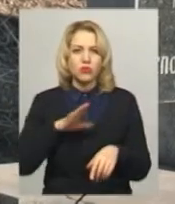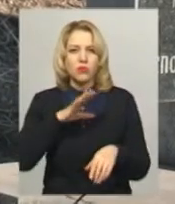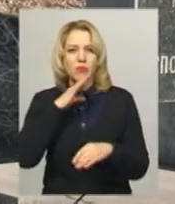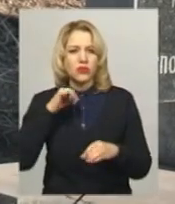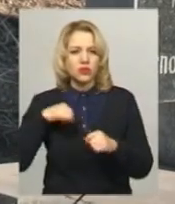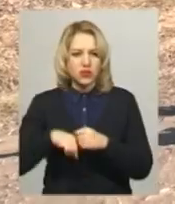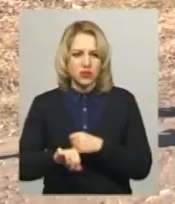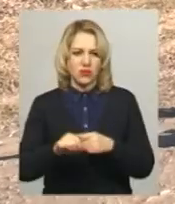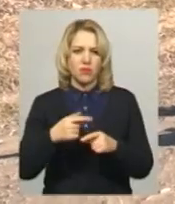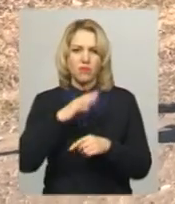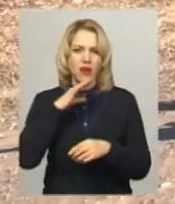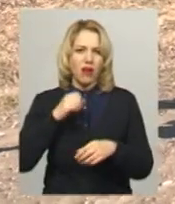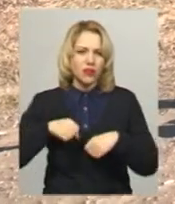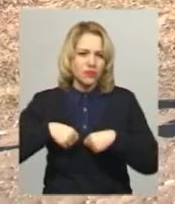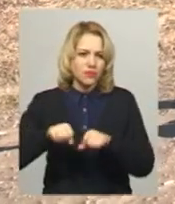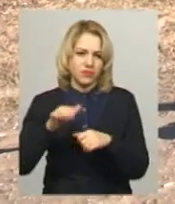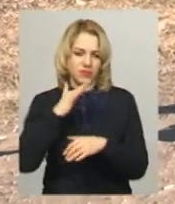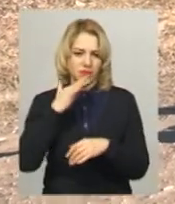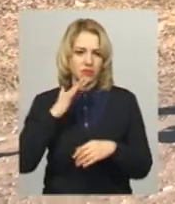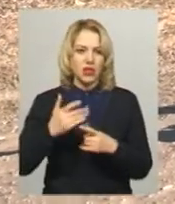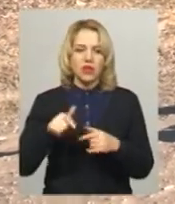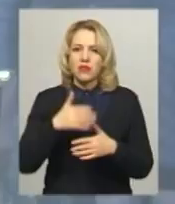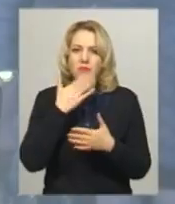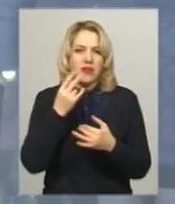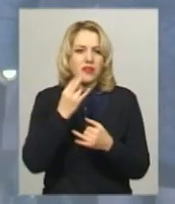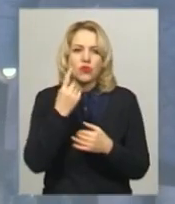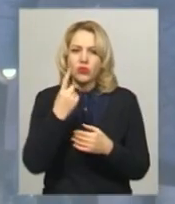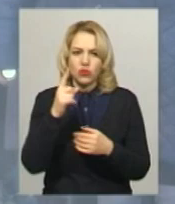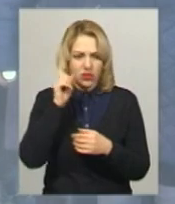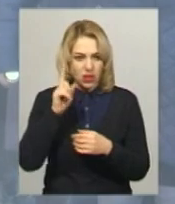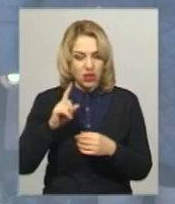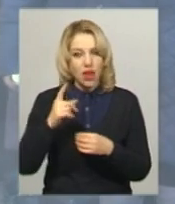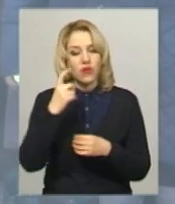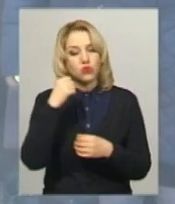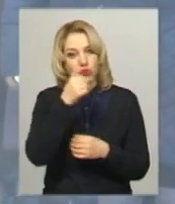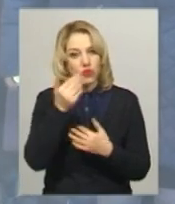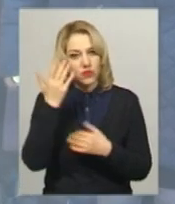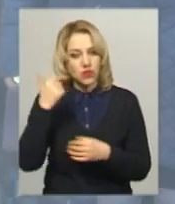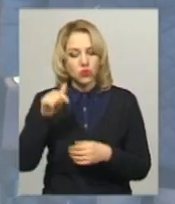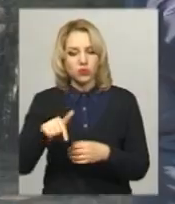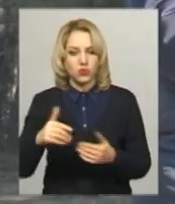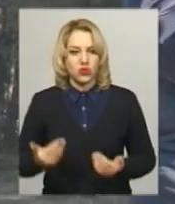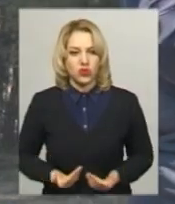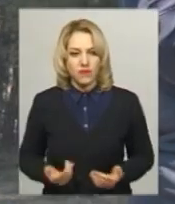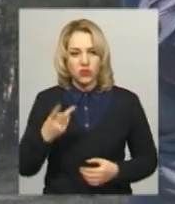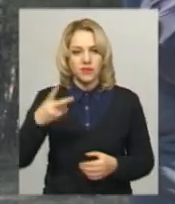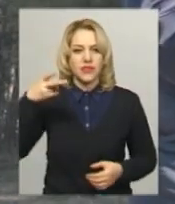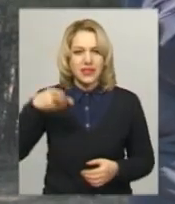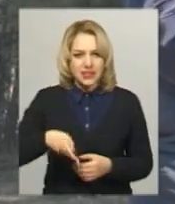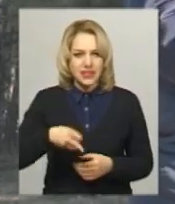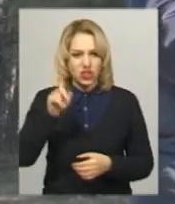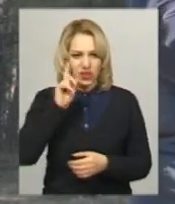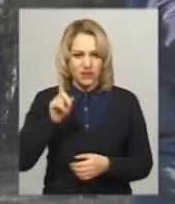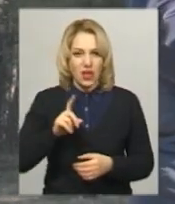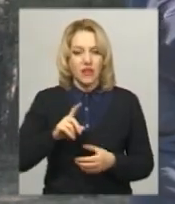Мільман, немає жодного іудея і відновити єврейську громаду вже неможливо. А сто років тому в селищі проживало дві тисячі євреїв із трьох тисяч усіх